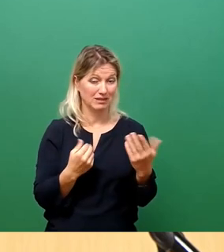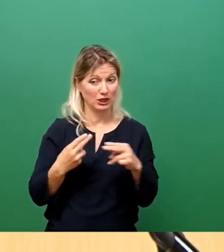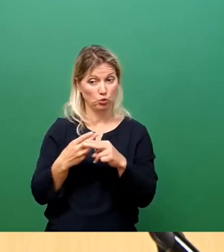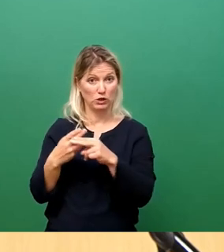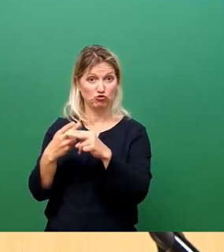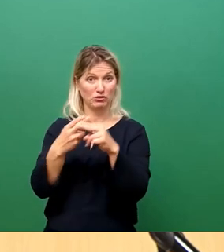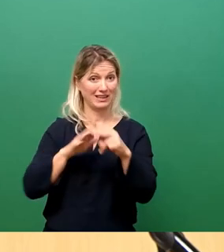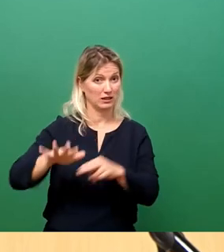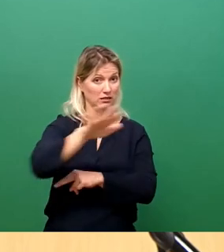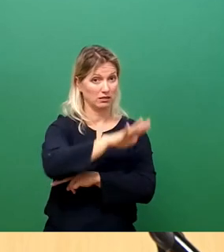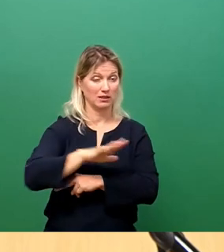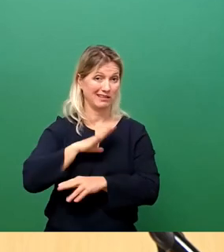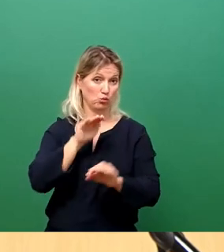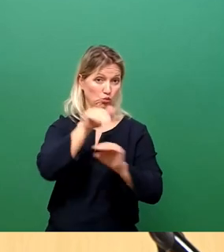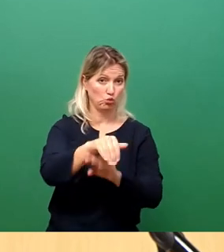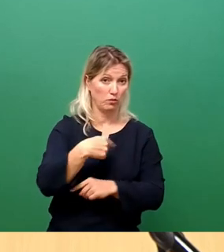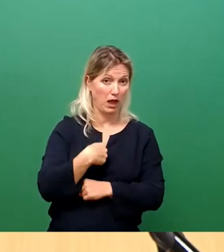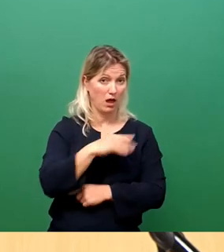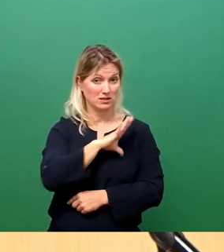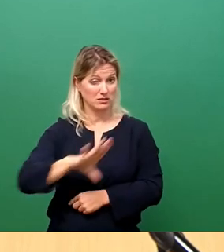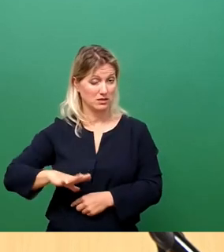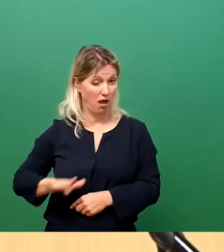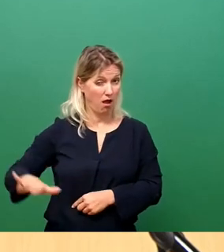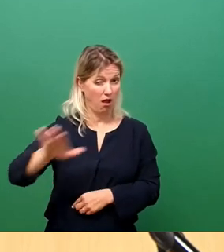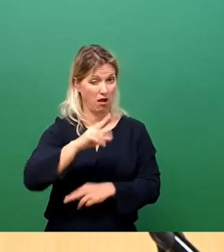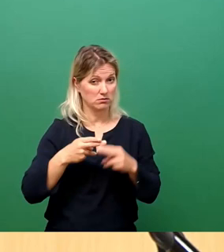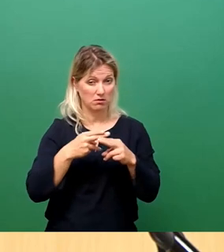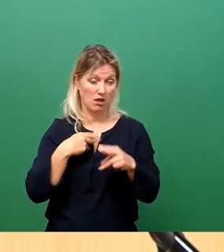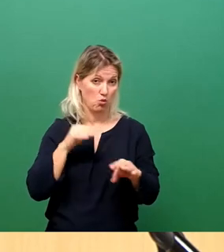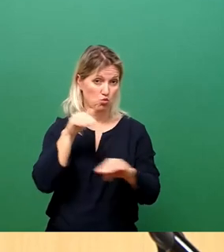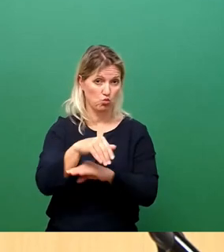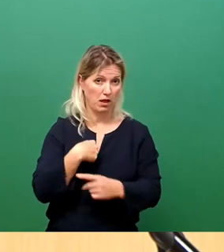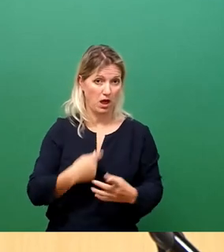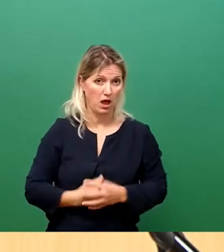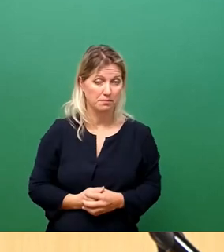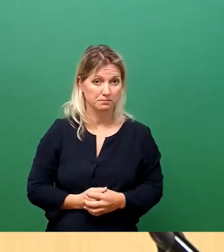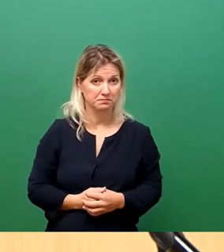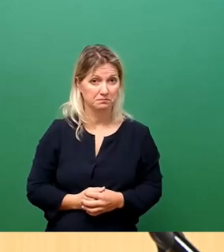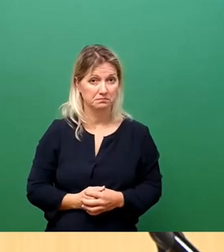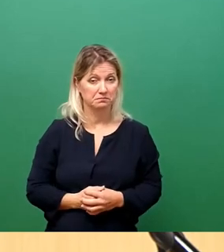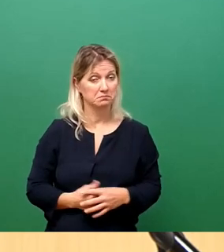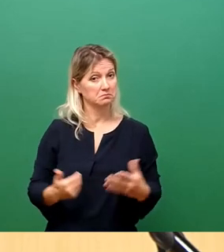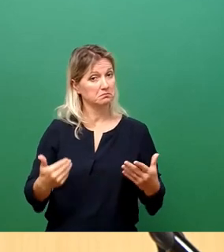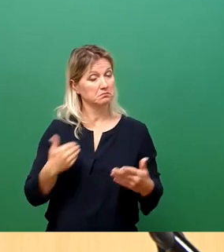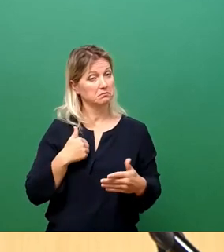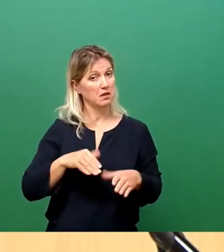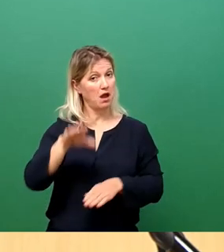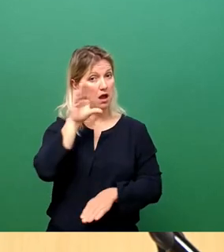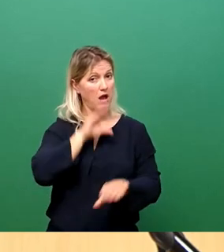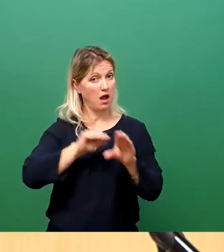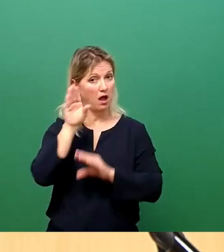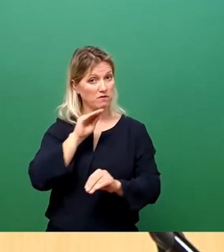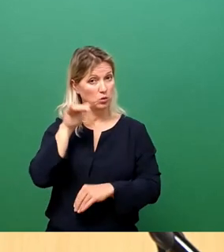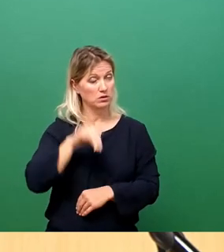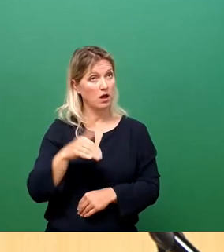Region und über dem Durchschnitt in Sachsen. Auf Basis unserer Erfahrungen, die wir jetzt über ein Jahr